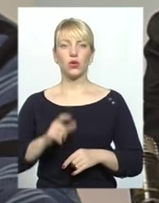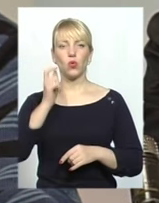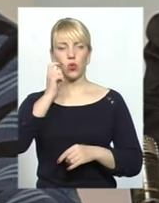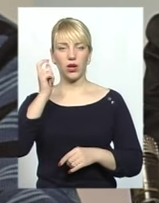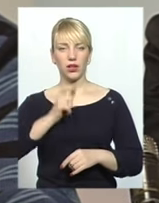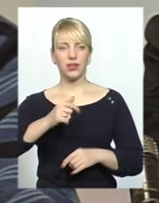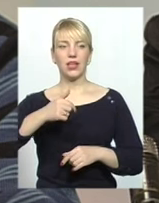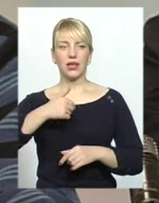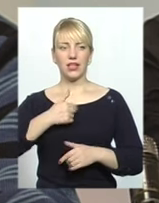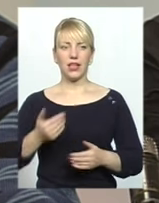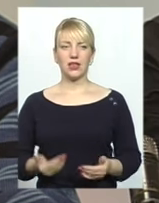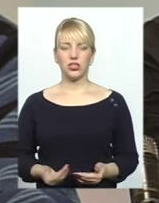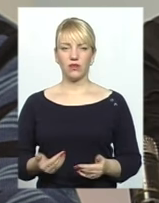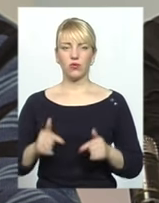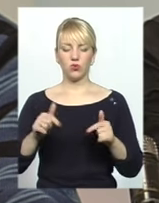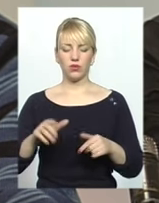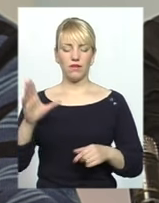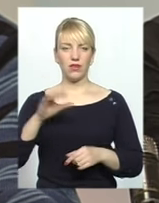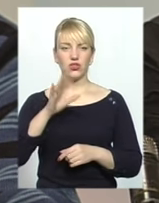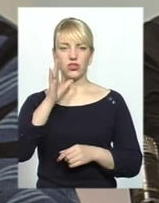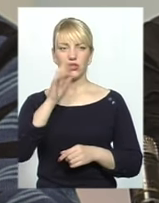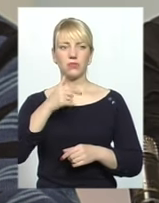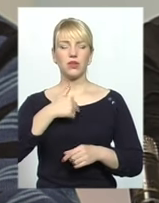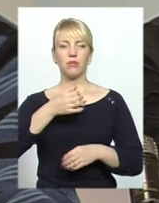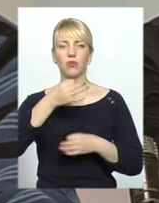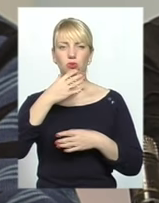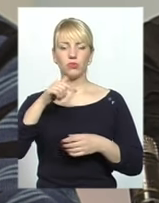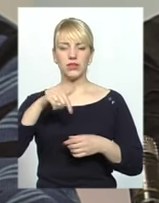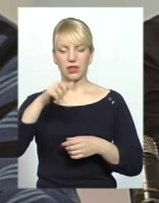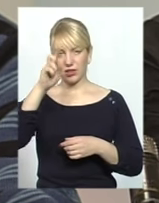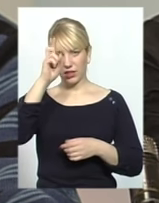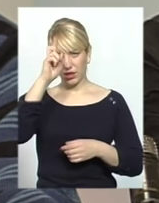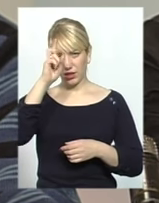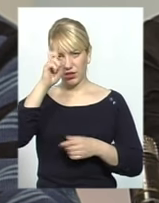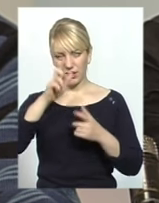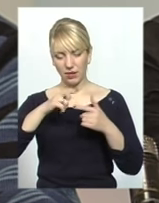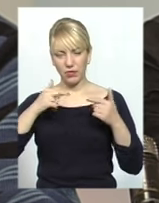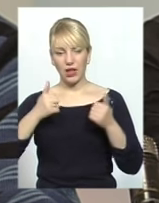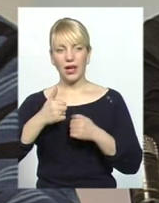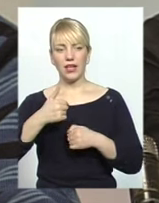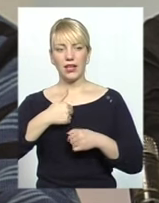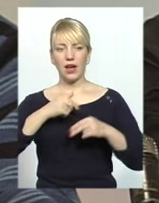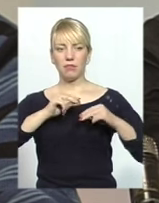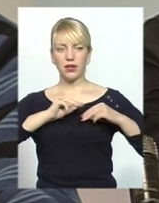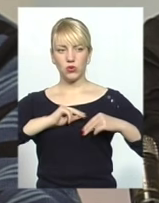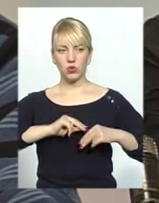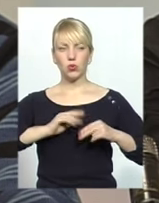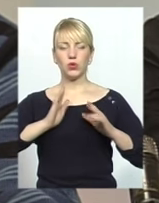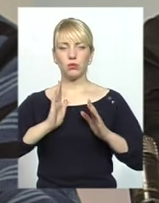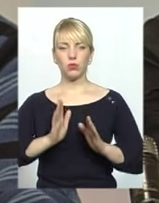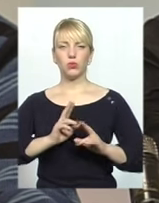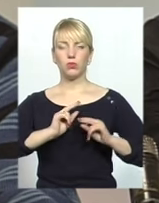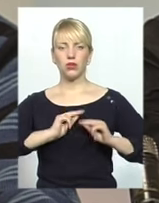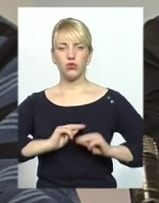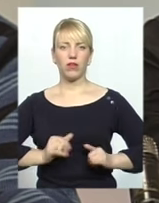я живу майже тут весь час. Мені дуже подобається ця країна, і я працюю і буду працювати